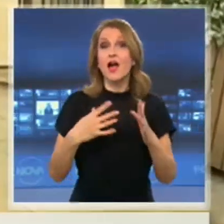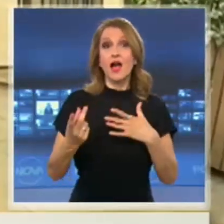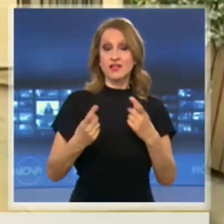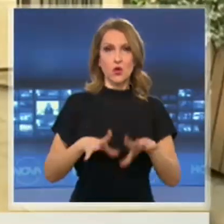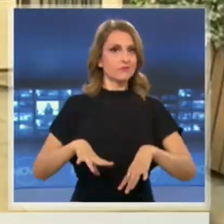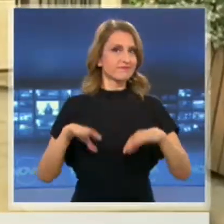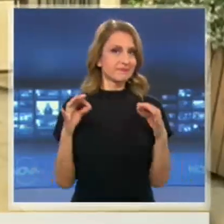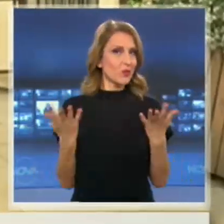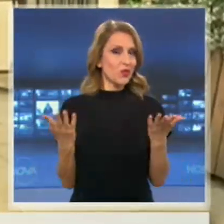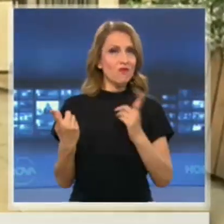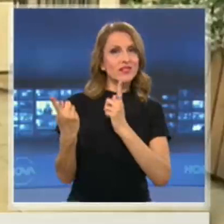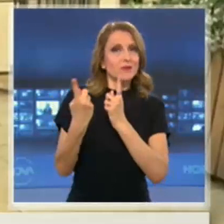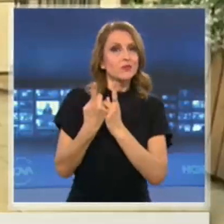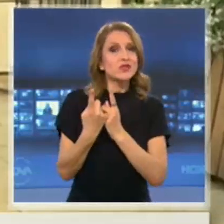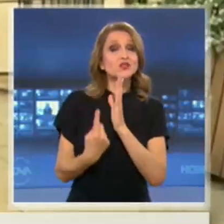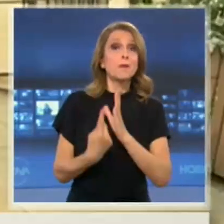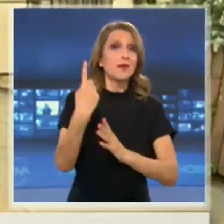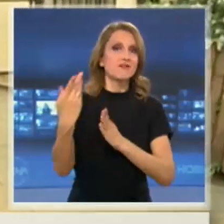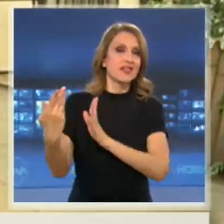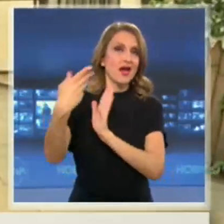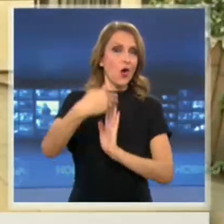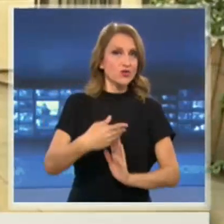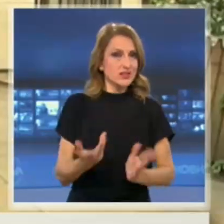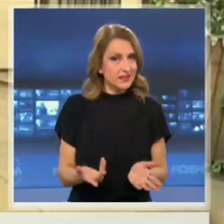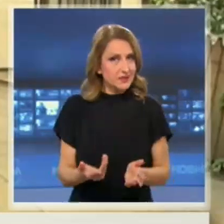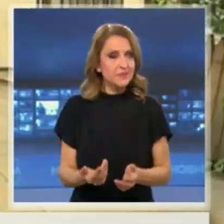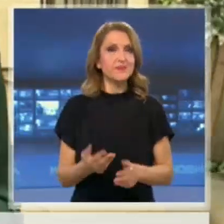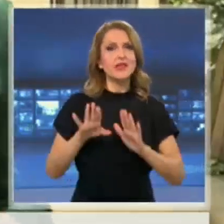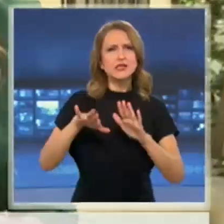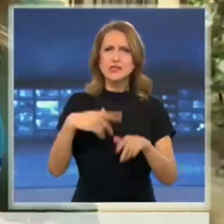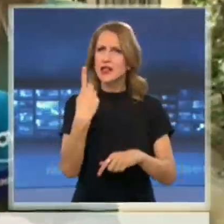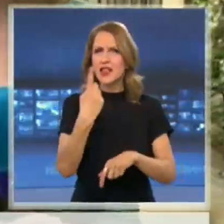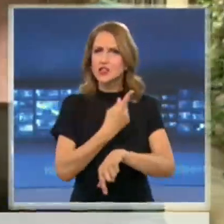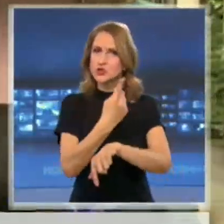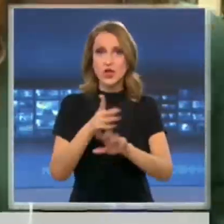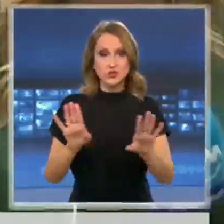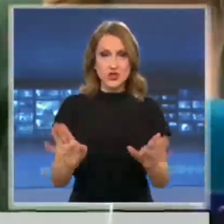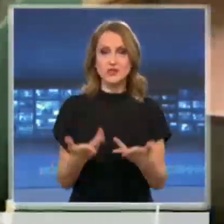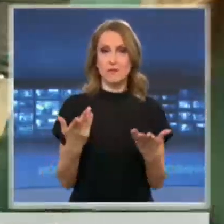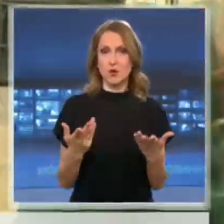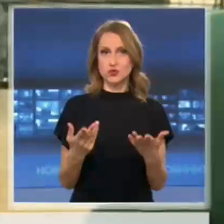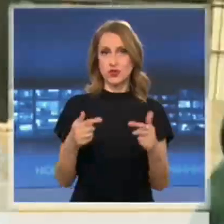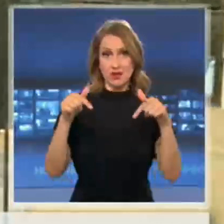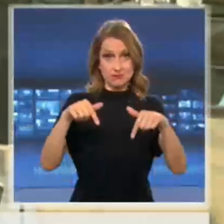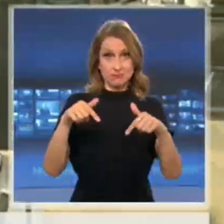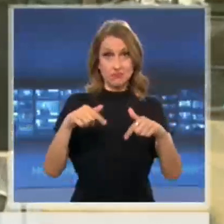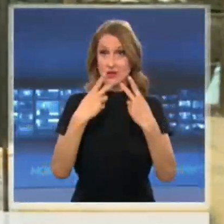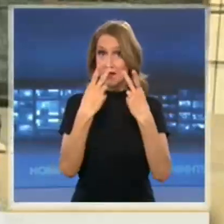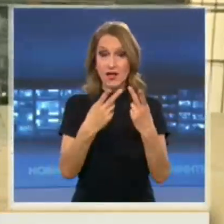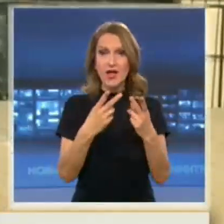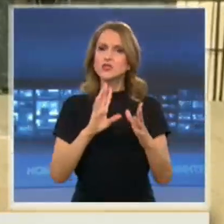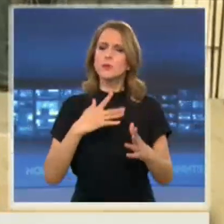да посрещнат и първите си гости. Тя ще започне след един час. А всичко тук ще се случва под